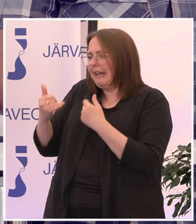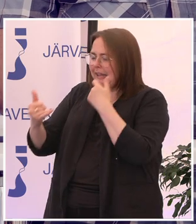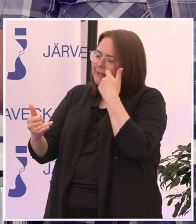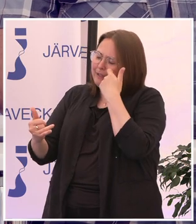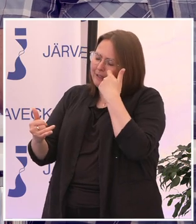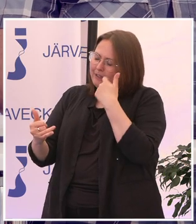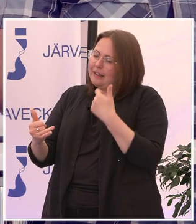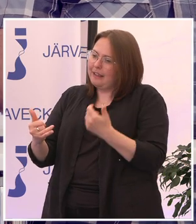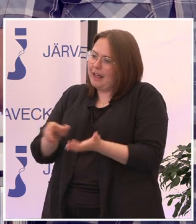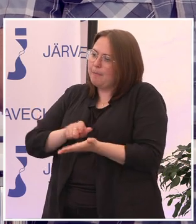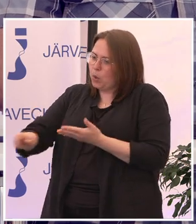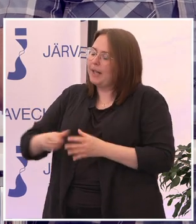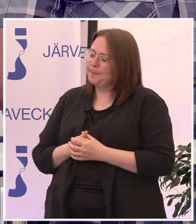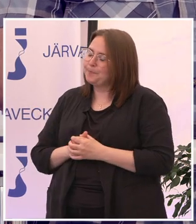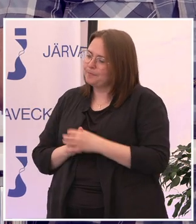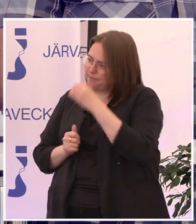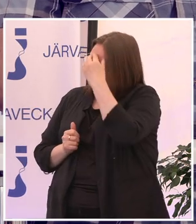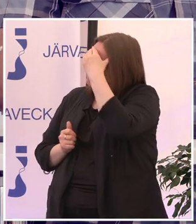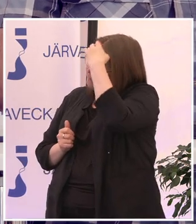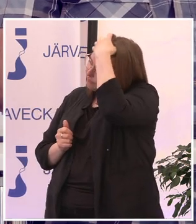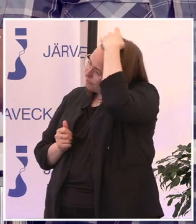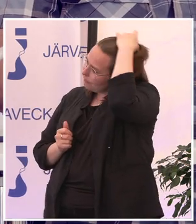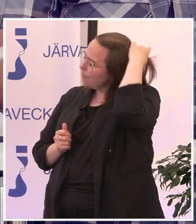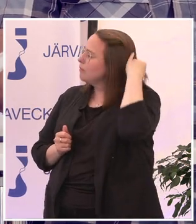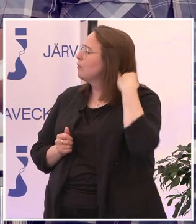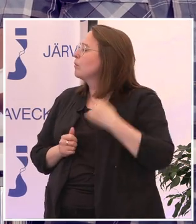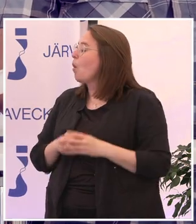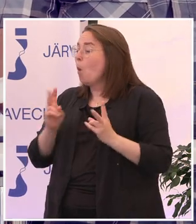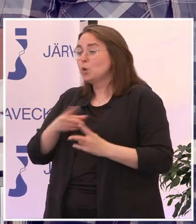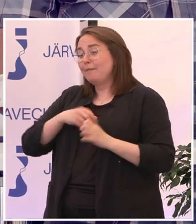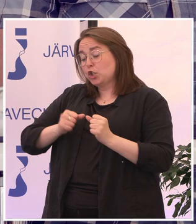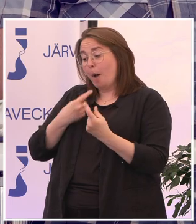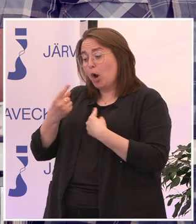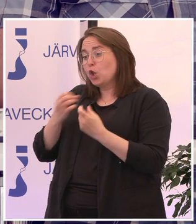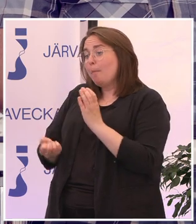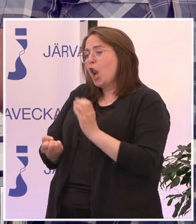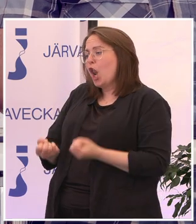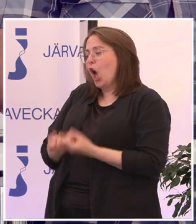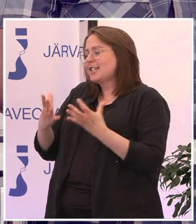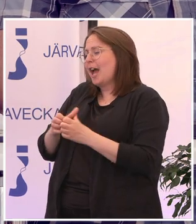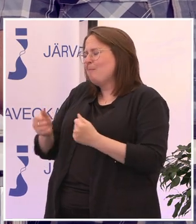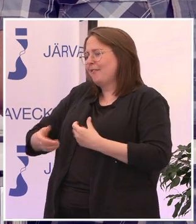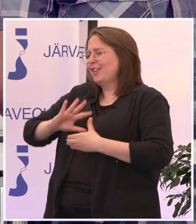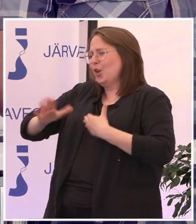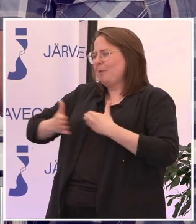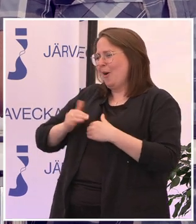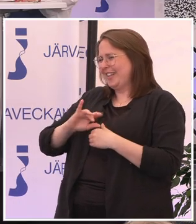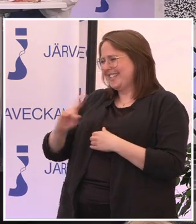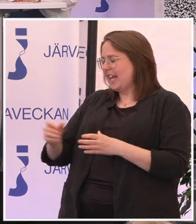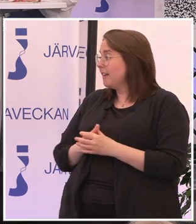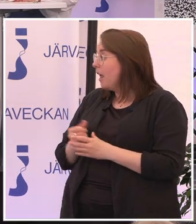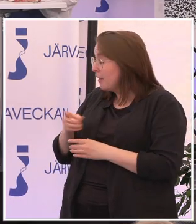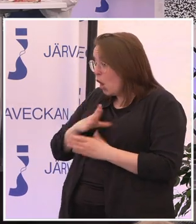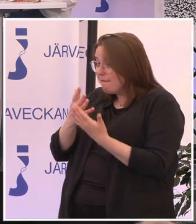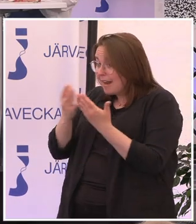den här rapporten. Och sen då, så ska vi ju diskutera lösningar, men det kommer tillbaka till då. För ni har ju en